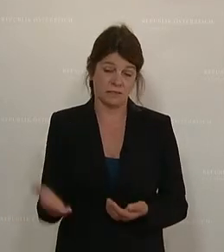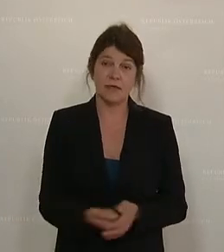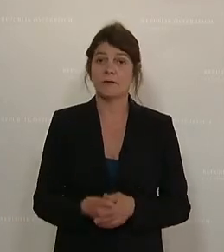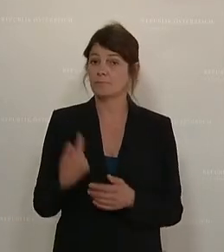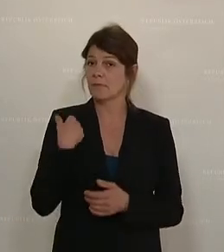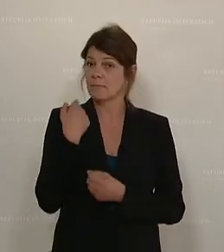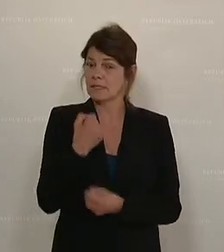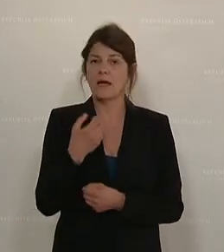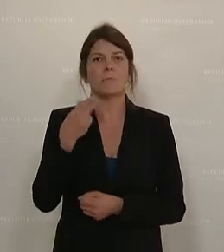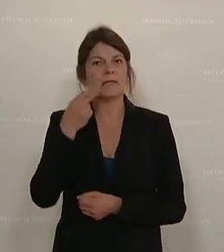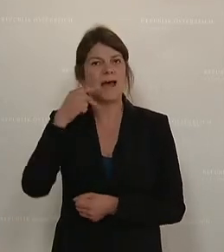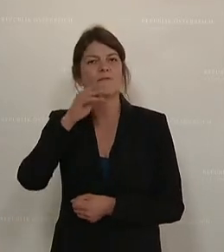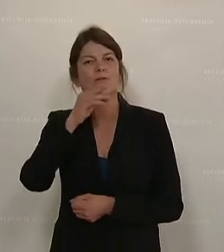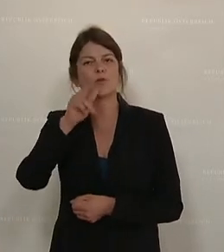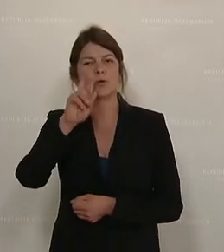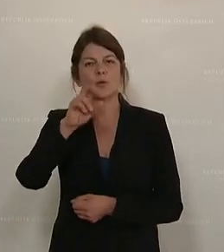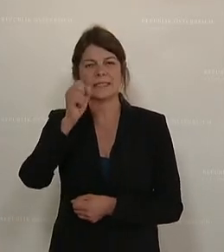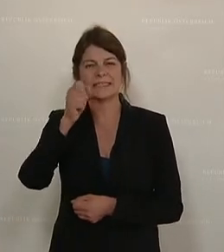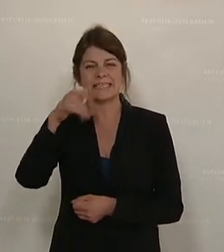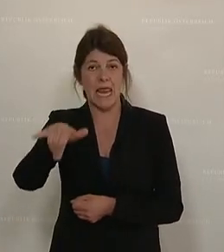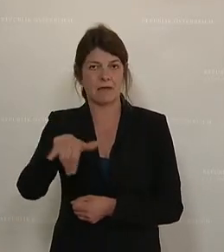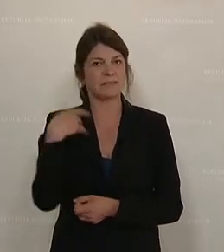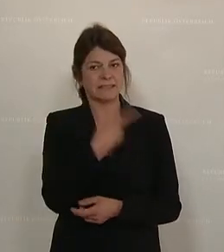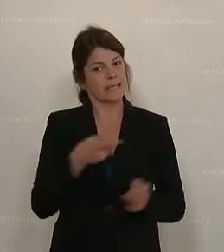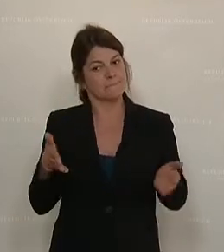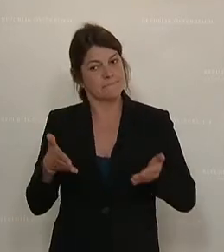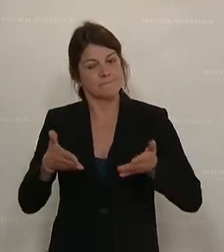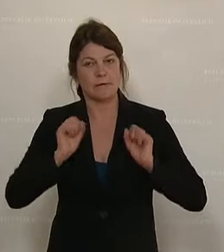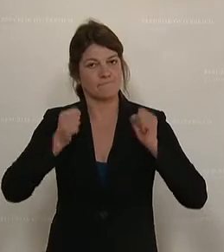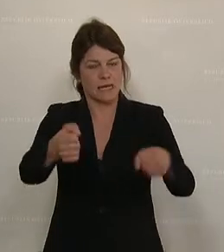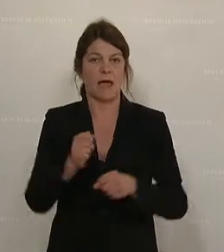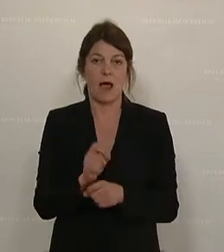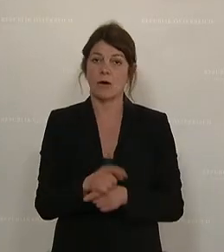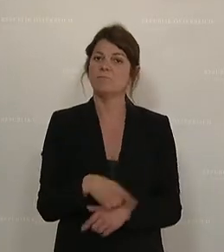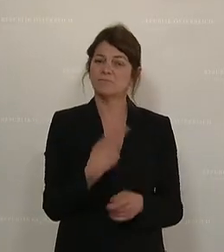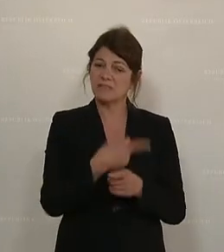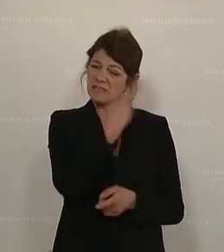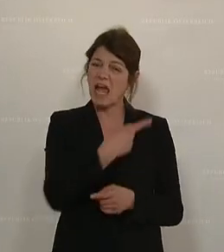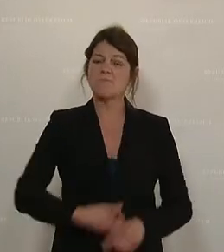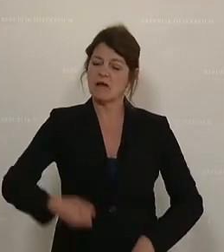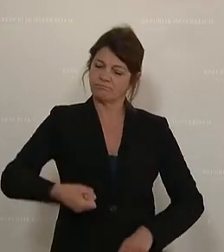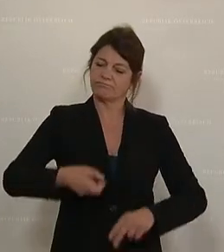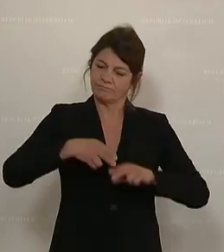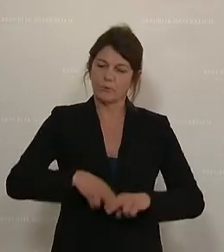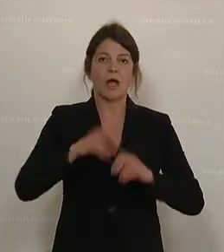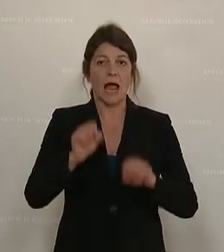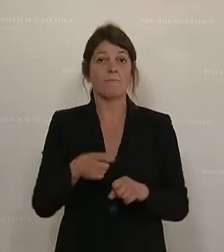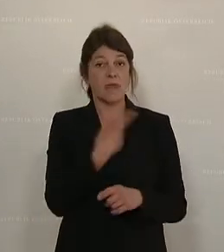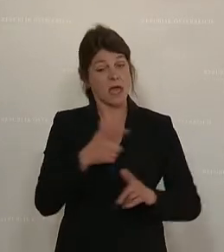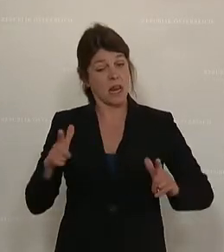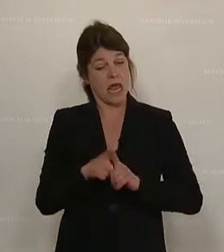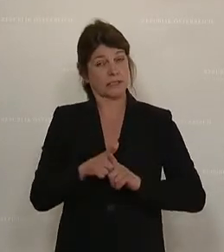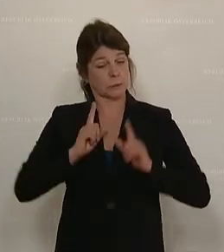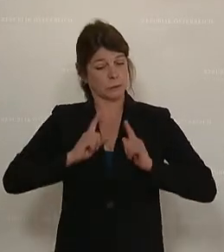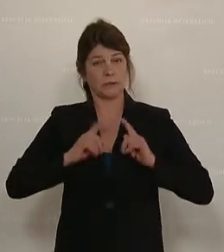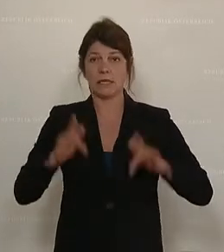dass wir hier mit Florian Turski einen Treiber bekommen haben. Florian Turski hat Handschlagqualität, er ist leistungsambitioniert, er